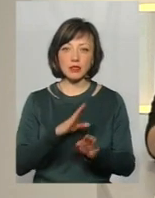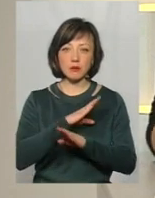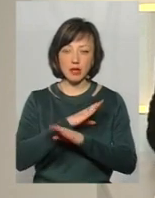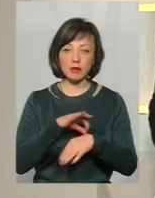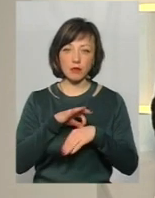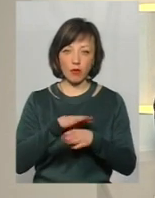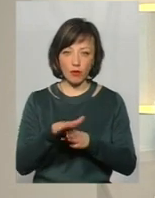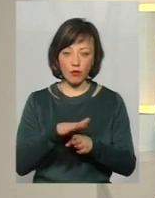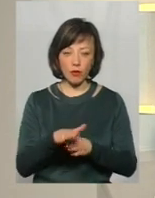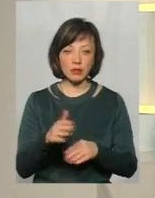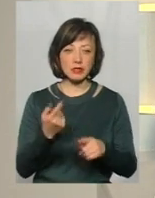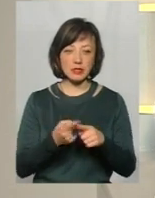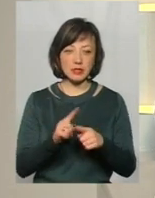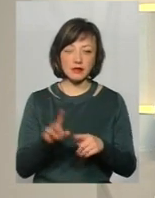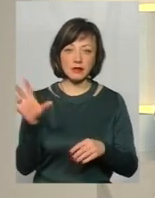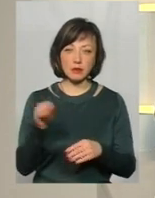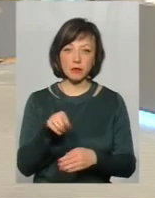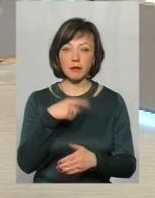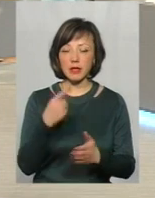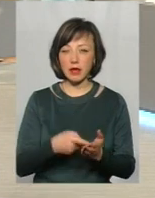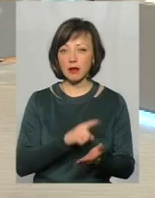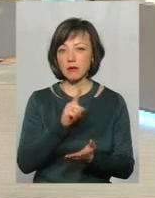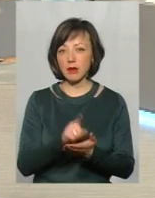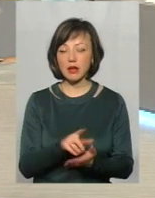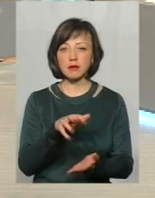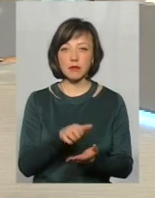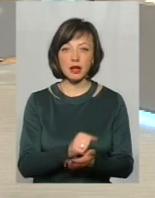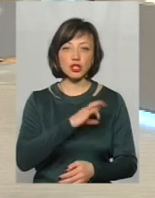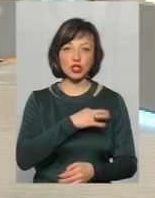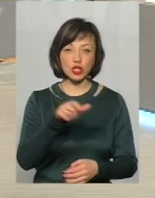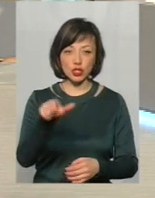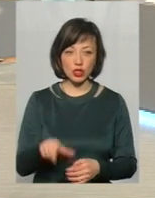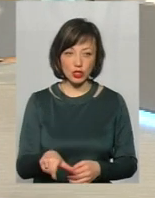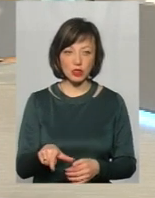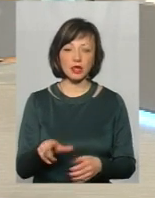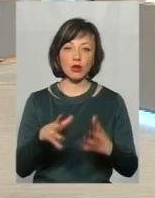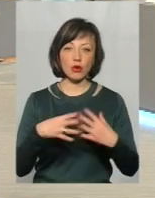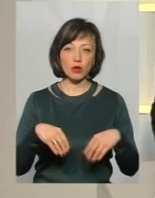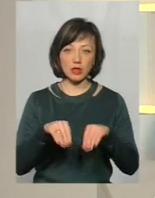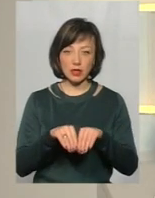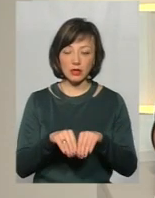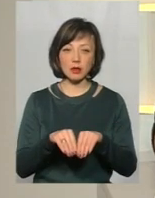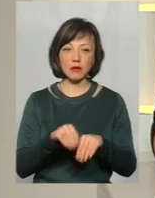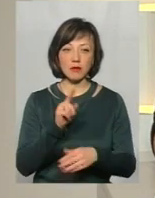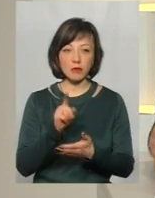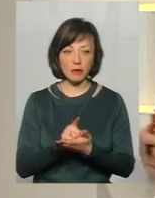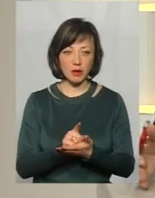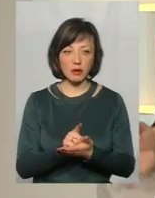проходять, цими всіми питаннями має займатися слідчий. тобто, навіть родина, так, вона має